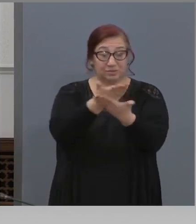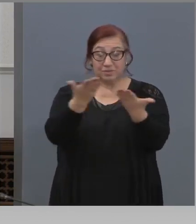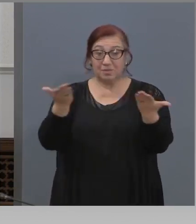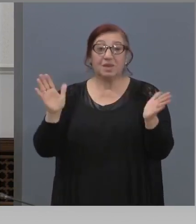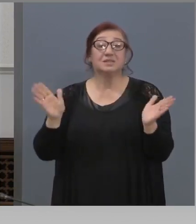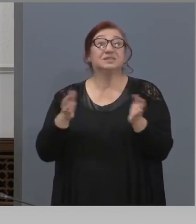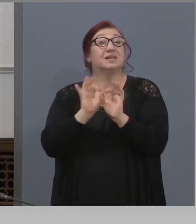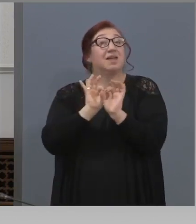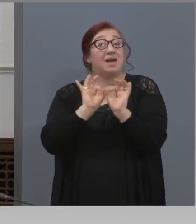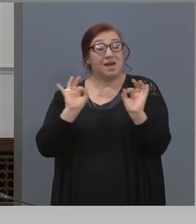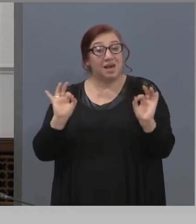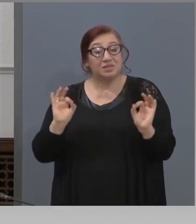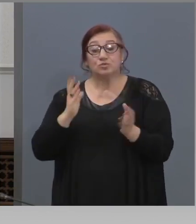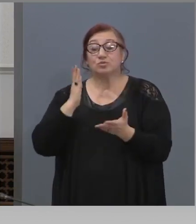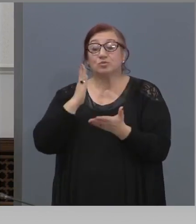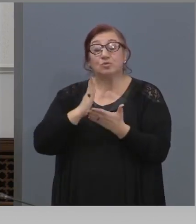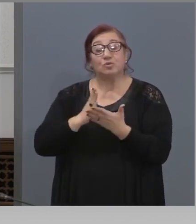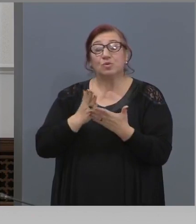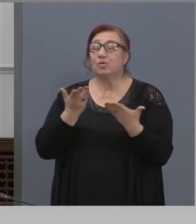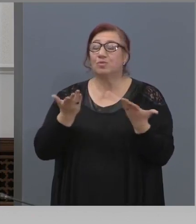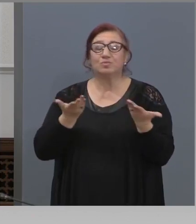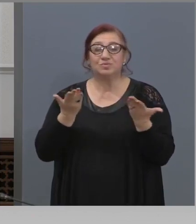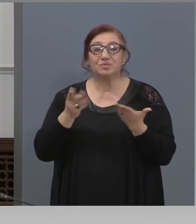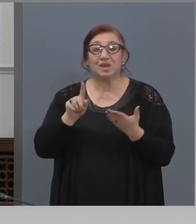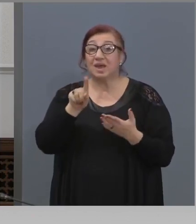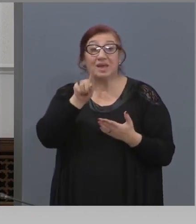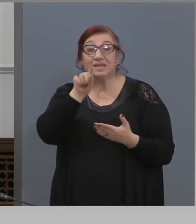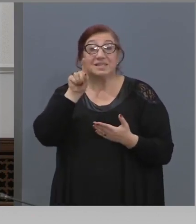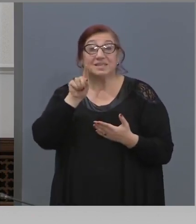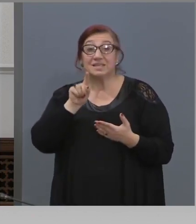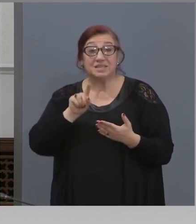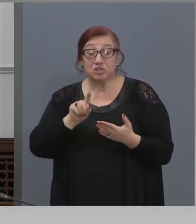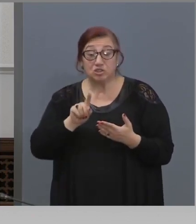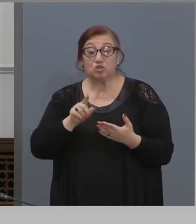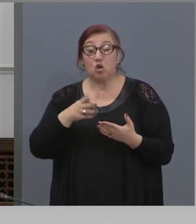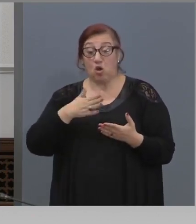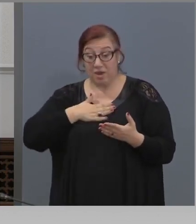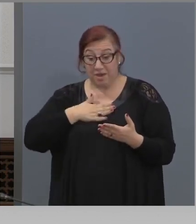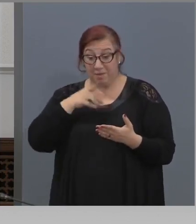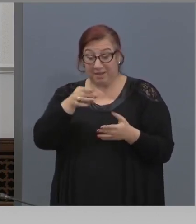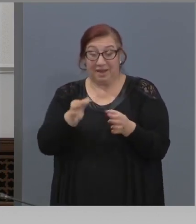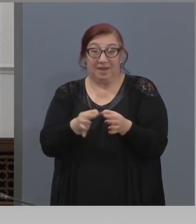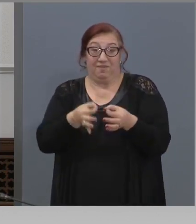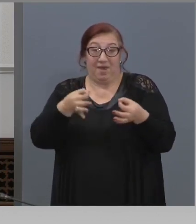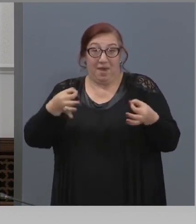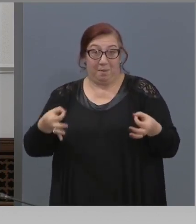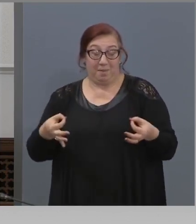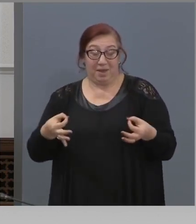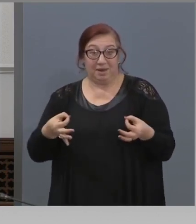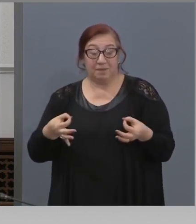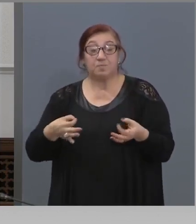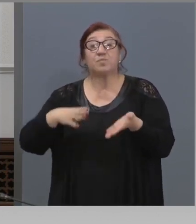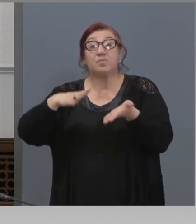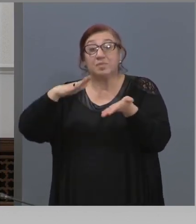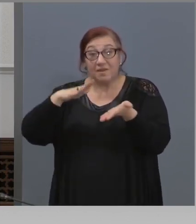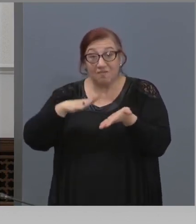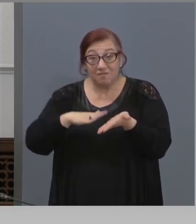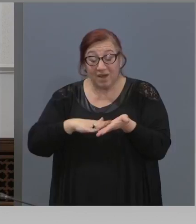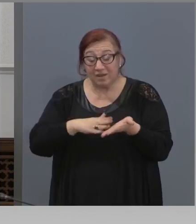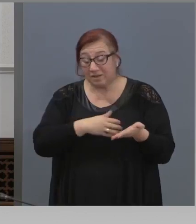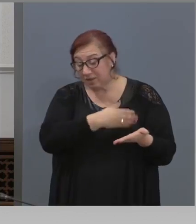до някъде, защо са ни такива мерките. Факт е, че до сега,